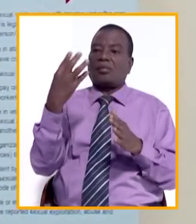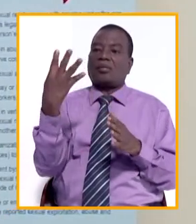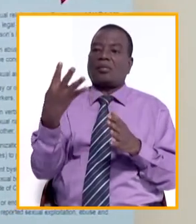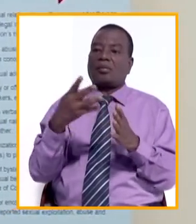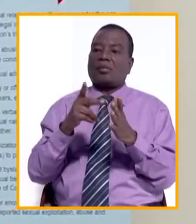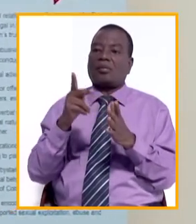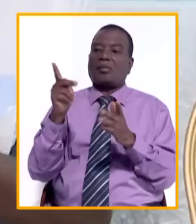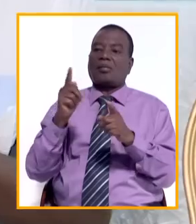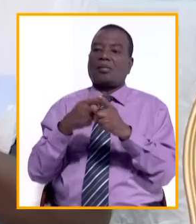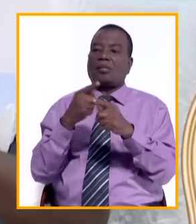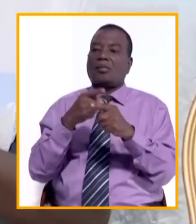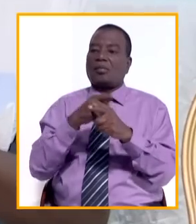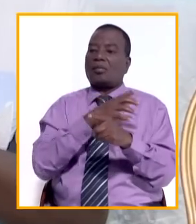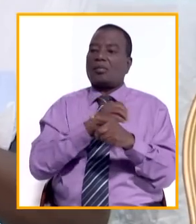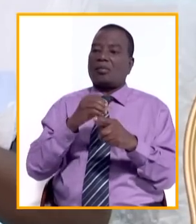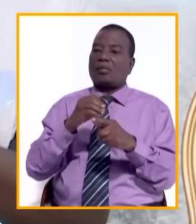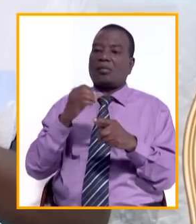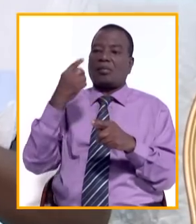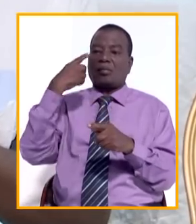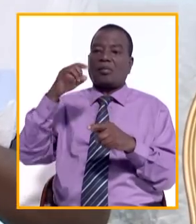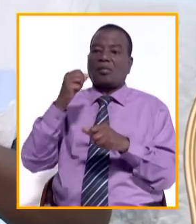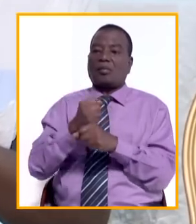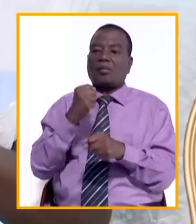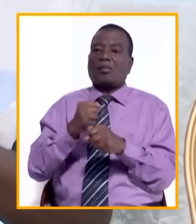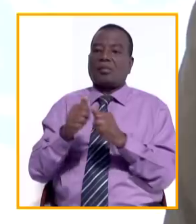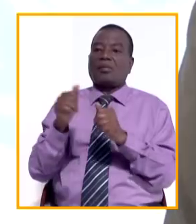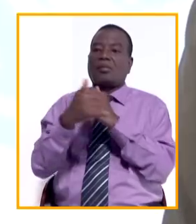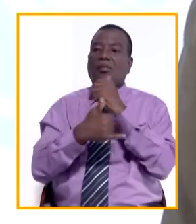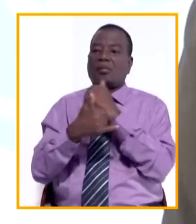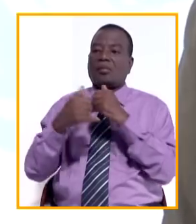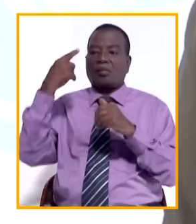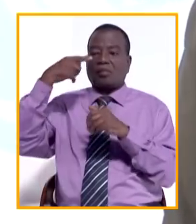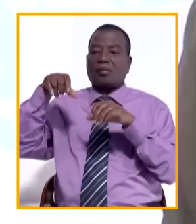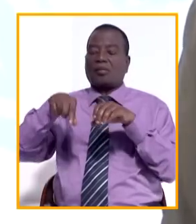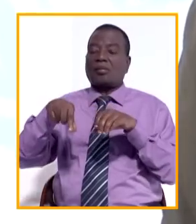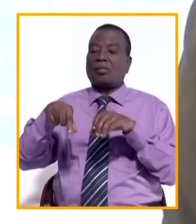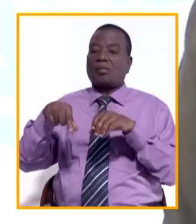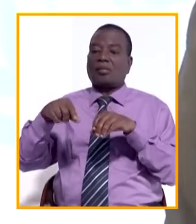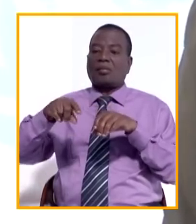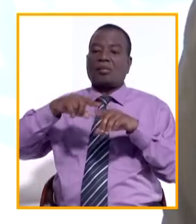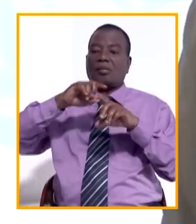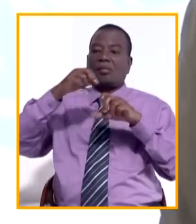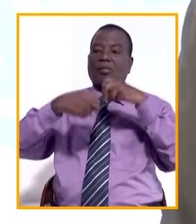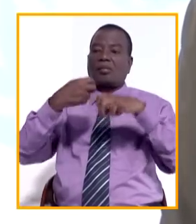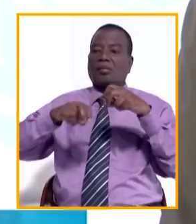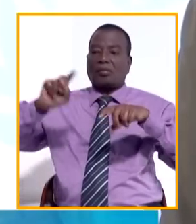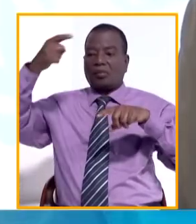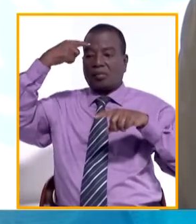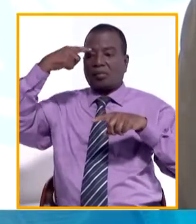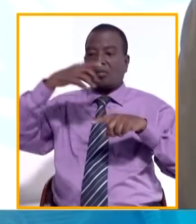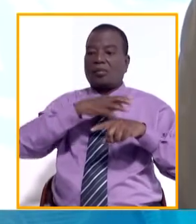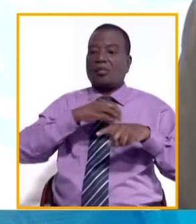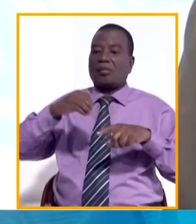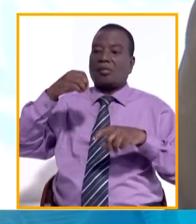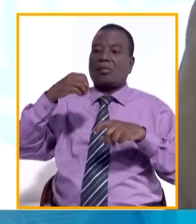chacune des domaines d'action bien définis. Il faut d'abord travailler avec le pays à faire en sorte que les questions de gouvernance, les questions d'accès